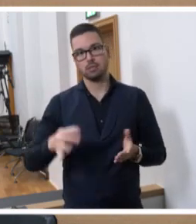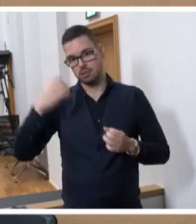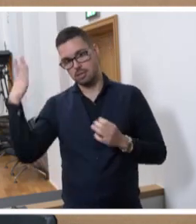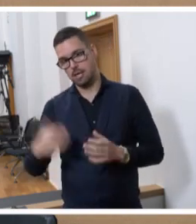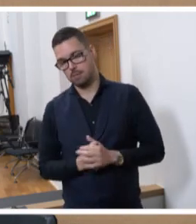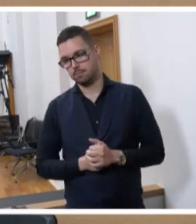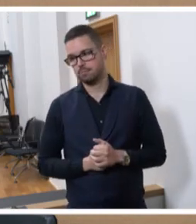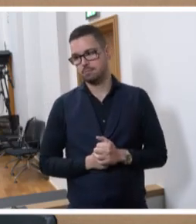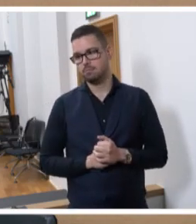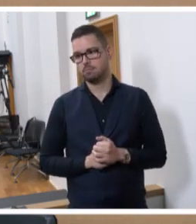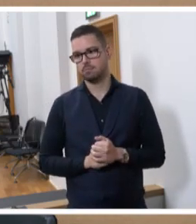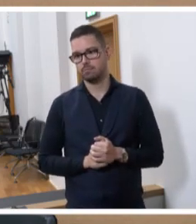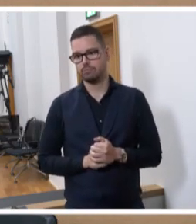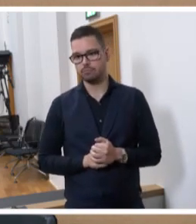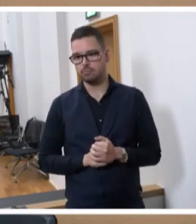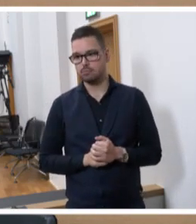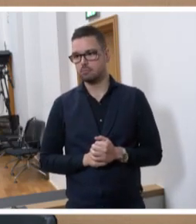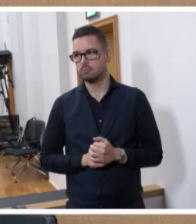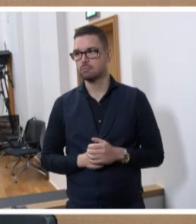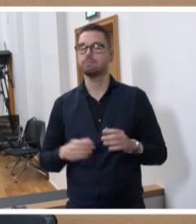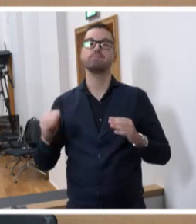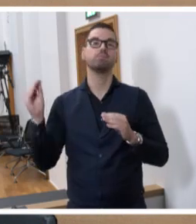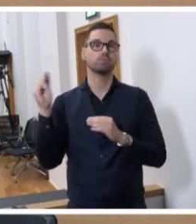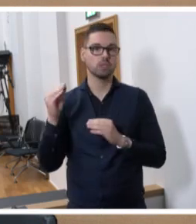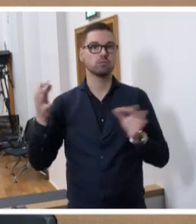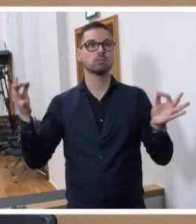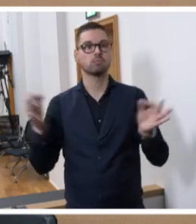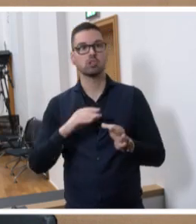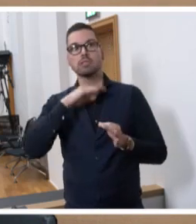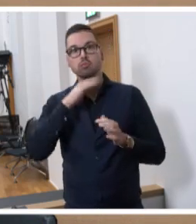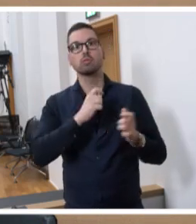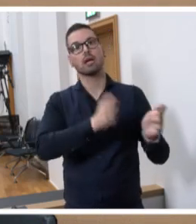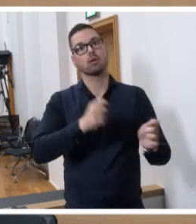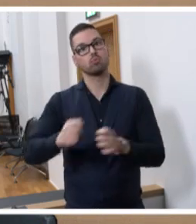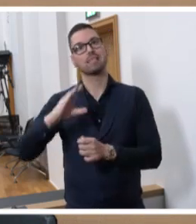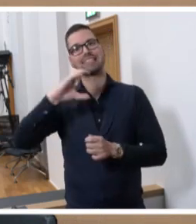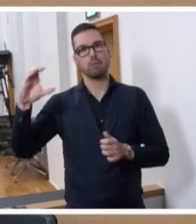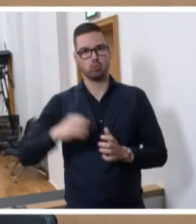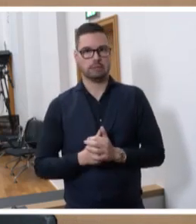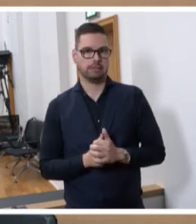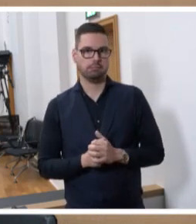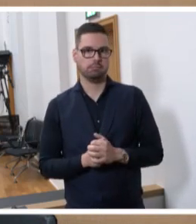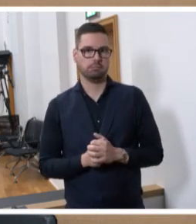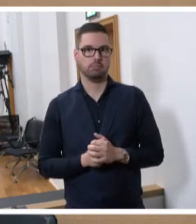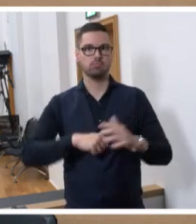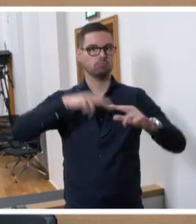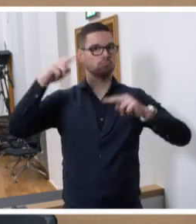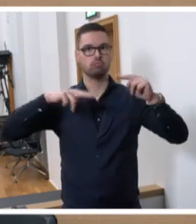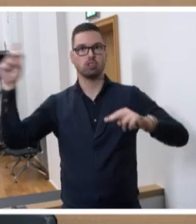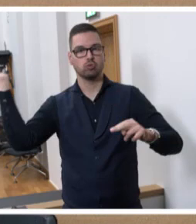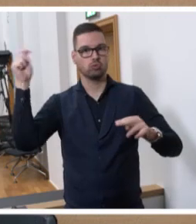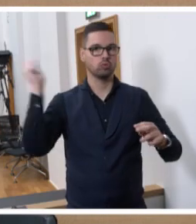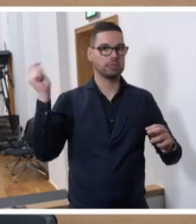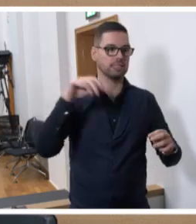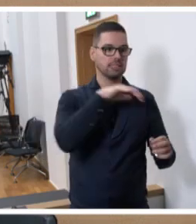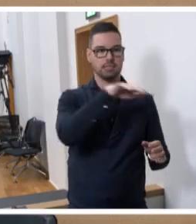allen klar sein. Dazu braucht es genügend Angebote am Campus, welche die verschiedensten Studierenden